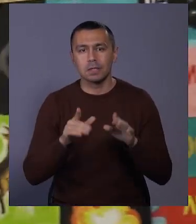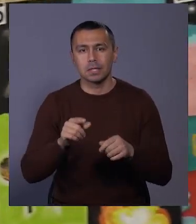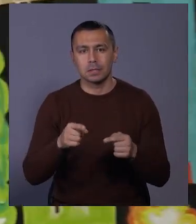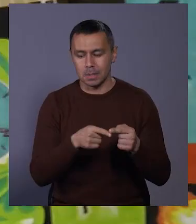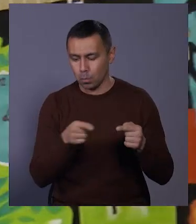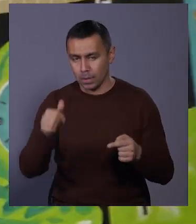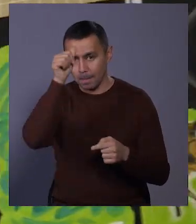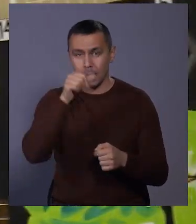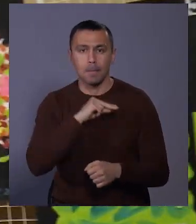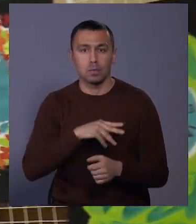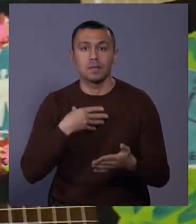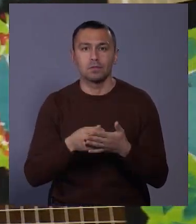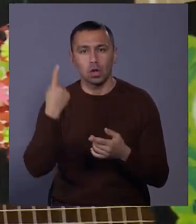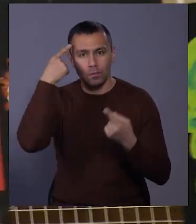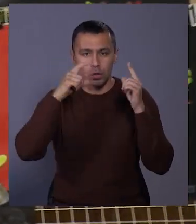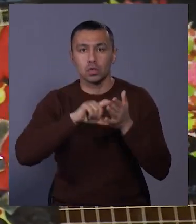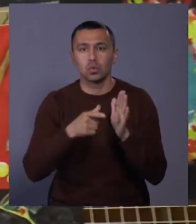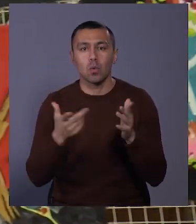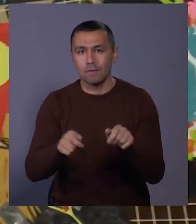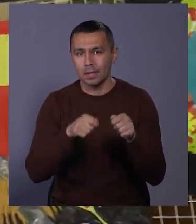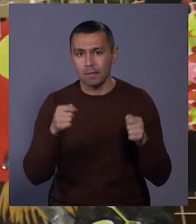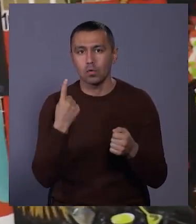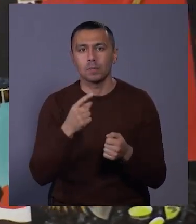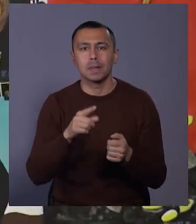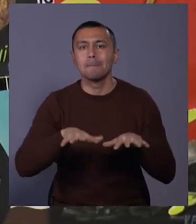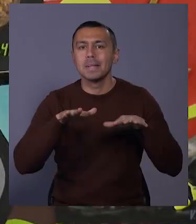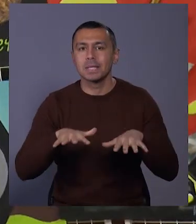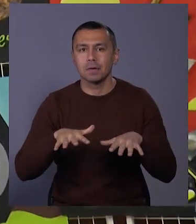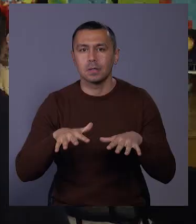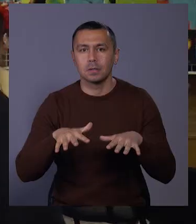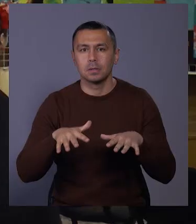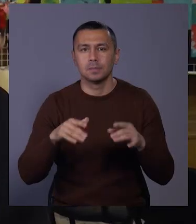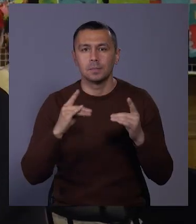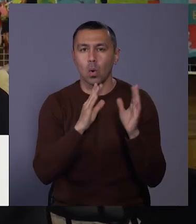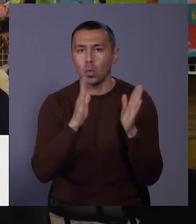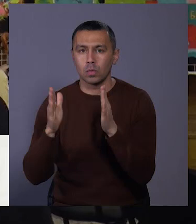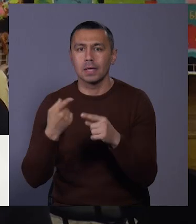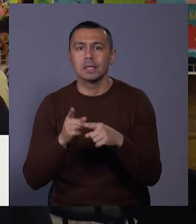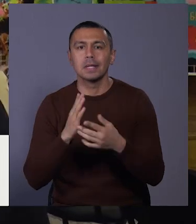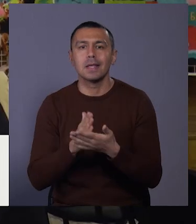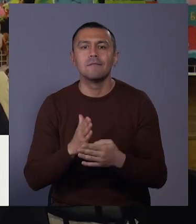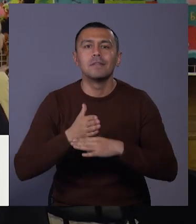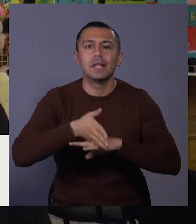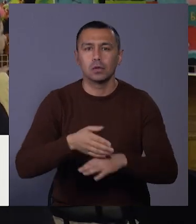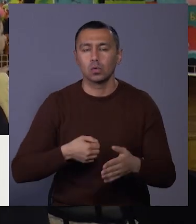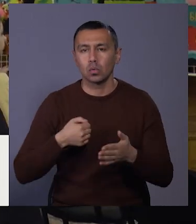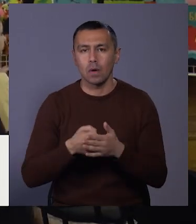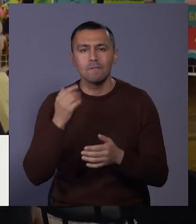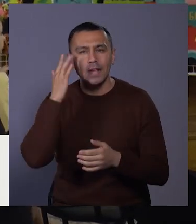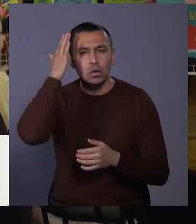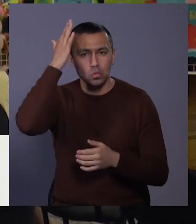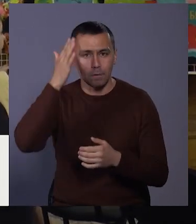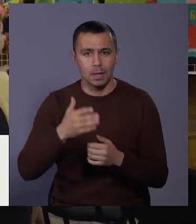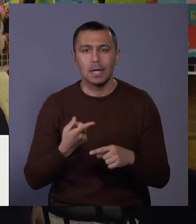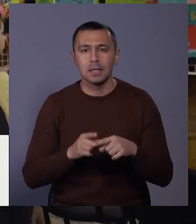місяць. Працює у власній творчій студії, яку відкрив в одному із місцевих гуртожитків. Це є вхід до філософії.